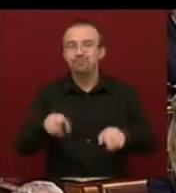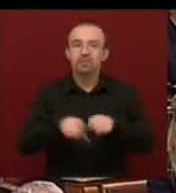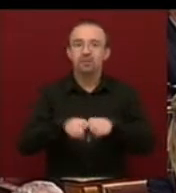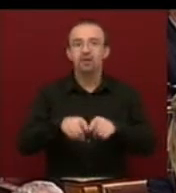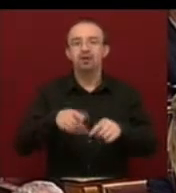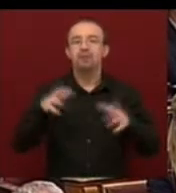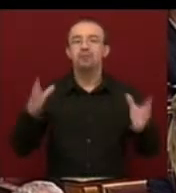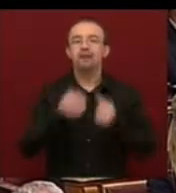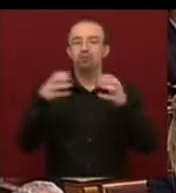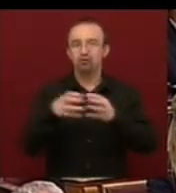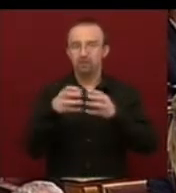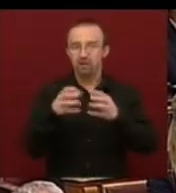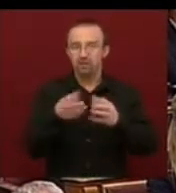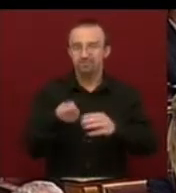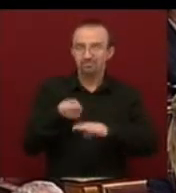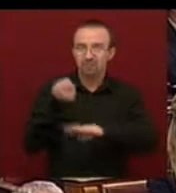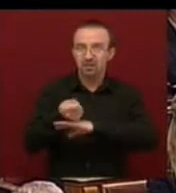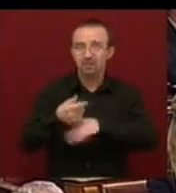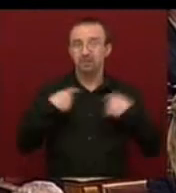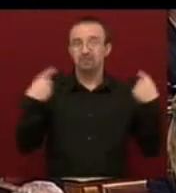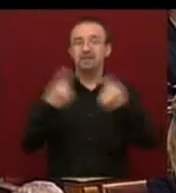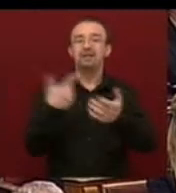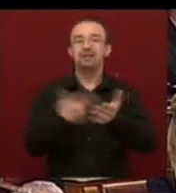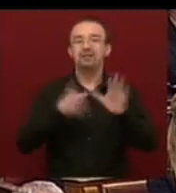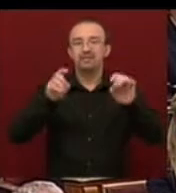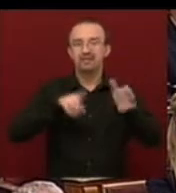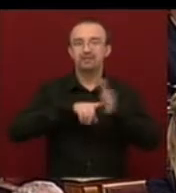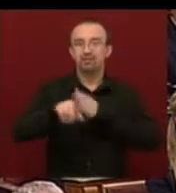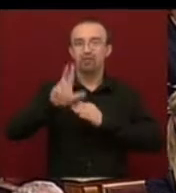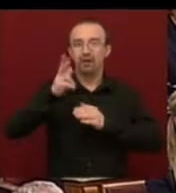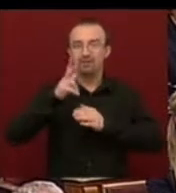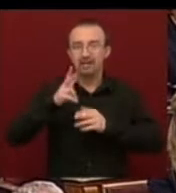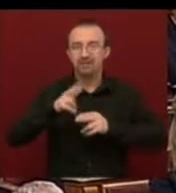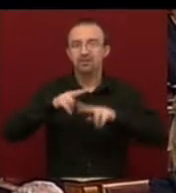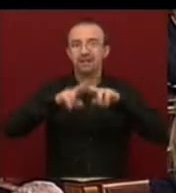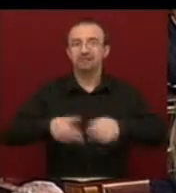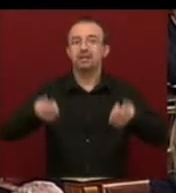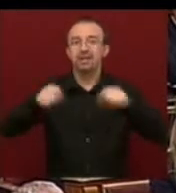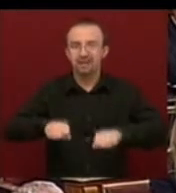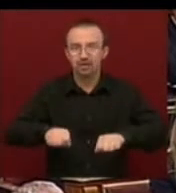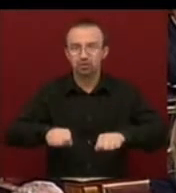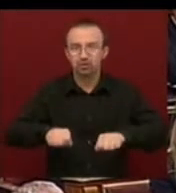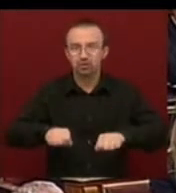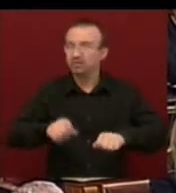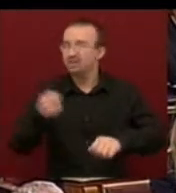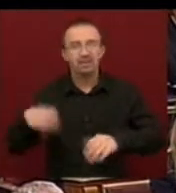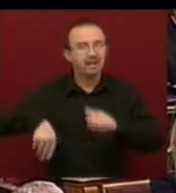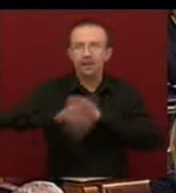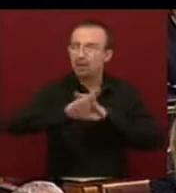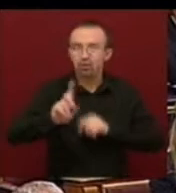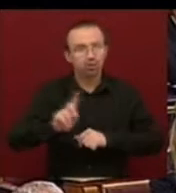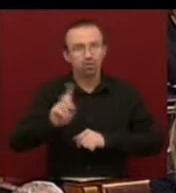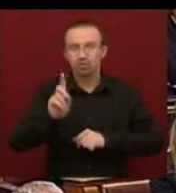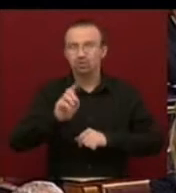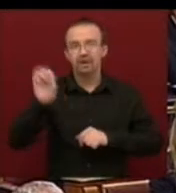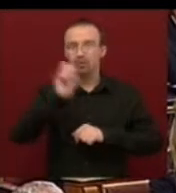olyan mentőcsomagot, amelyet mi 2010. október 3-án rendben lezártunk. Nem elküldtük a valótaalap és az